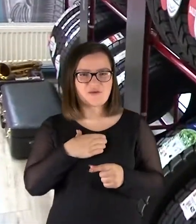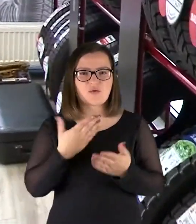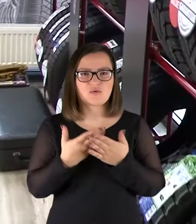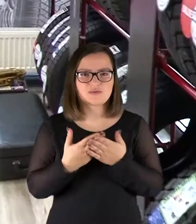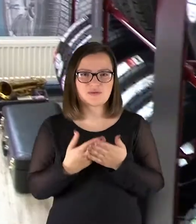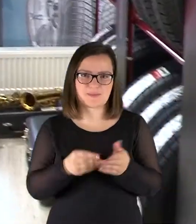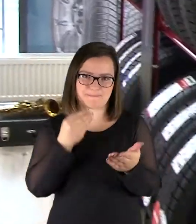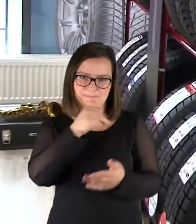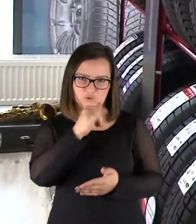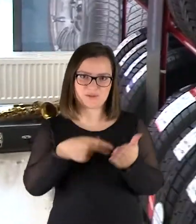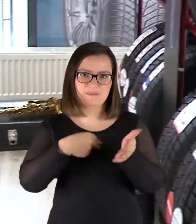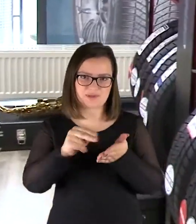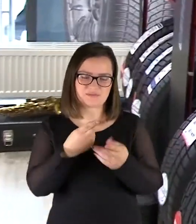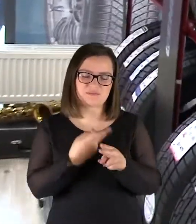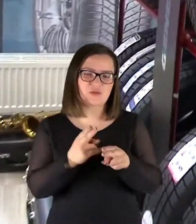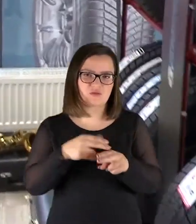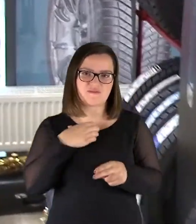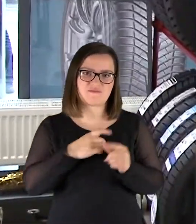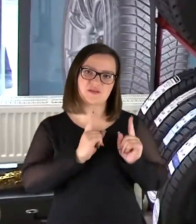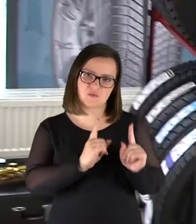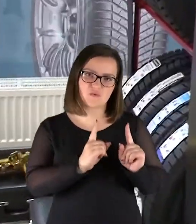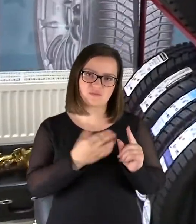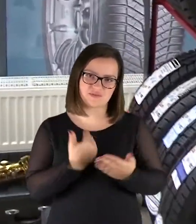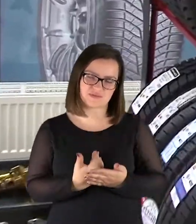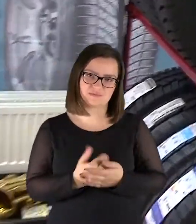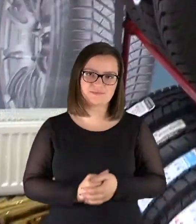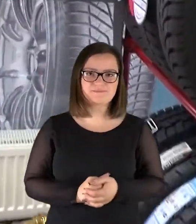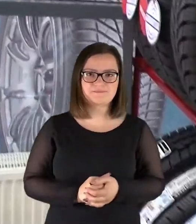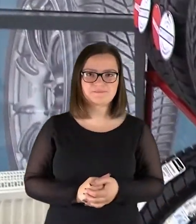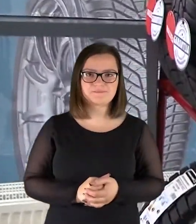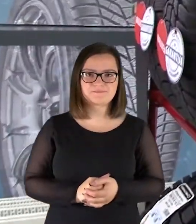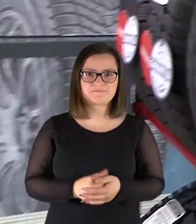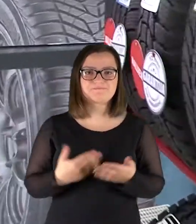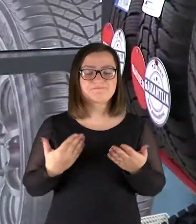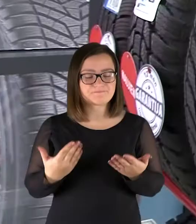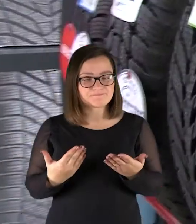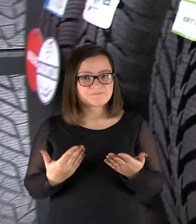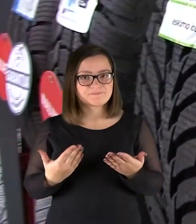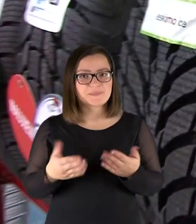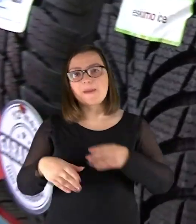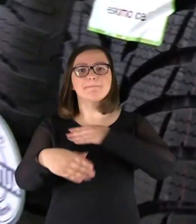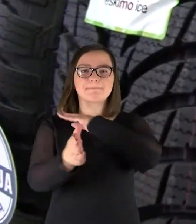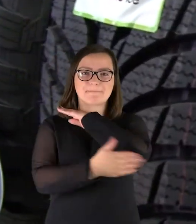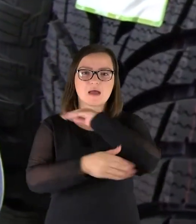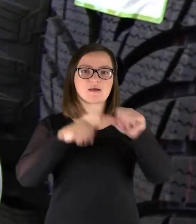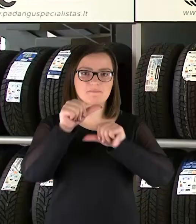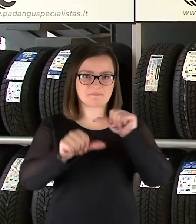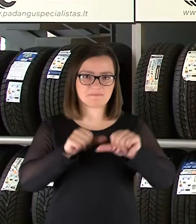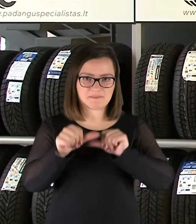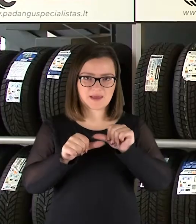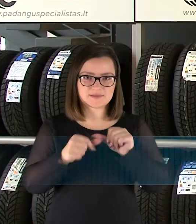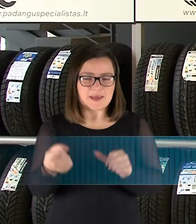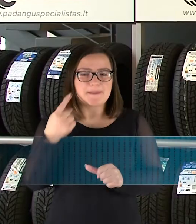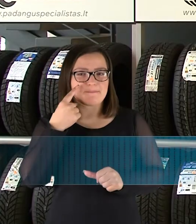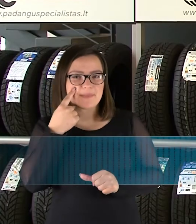investuoti į savo saugumą ir nebeperką pigesnių restauruotų padangų. Vis dėl to švietimas tikriausiai davė savo. Paskutiniais metais